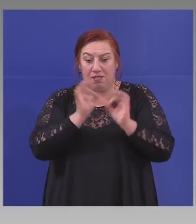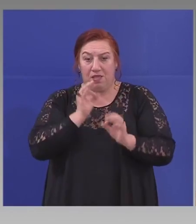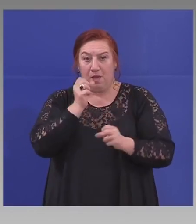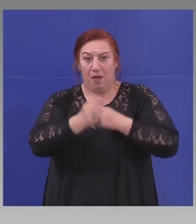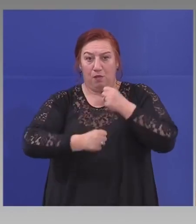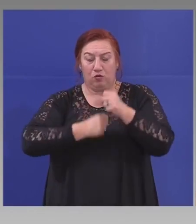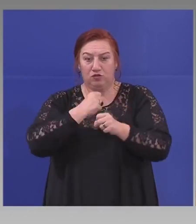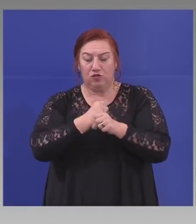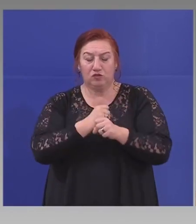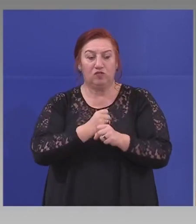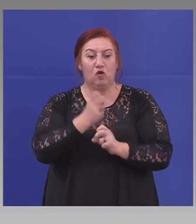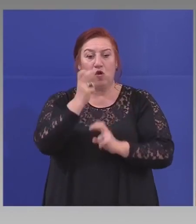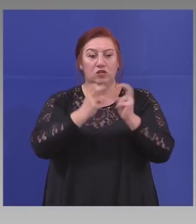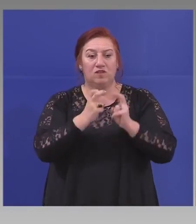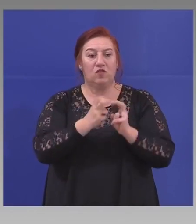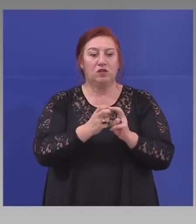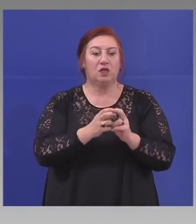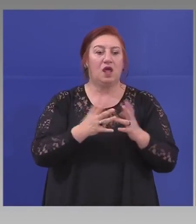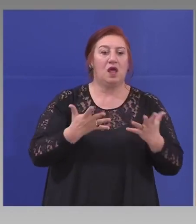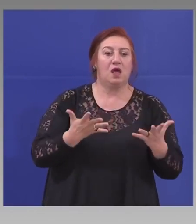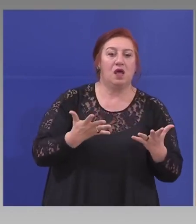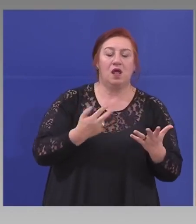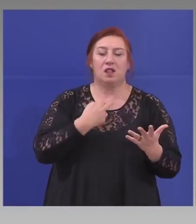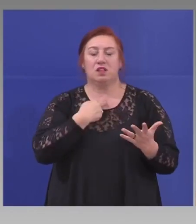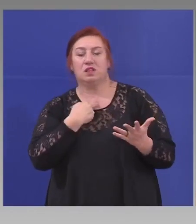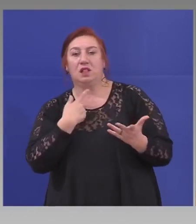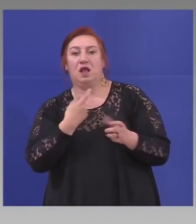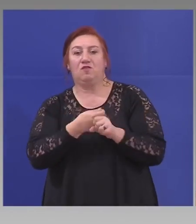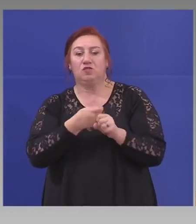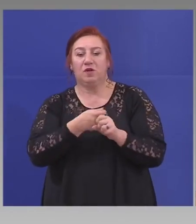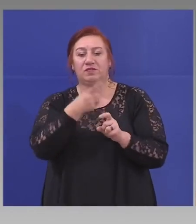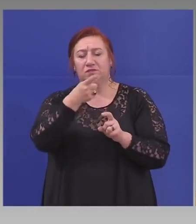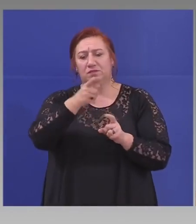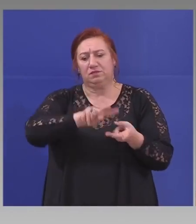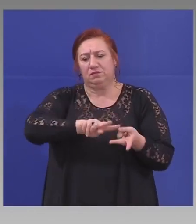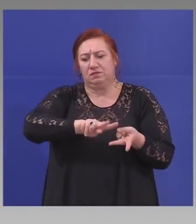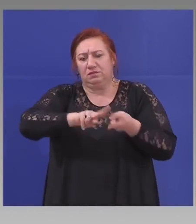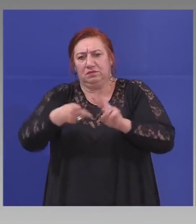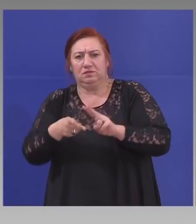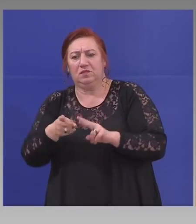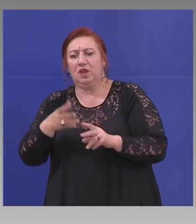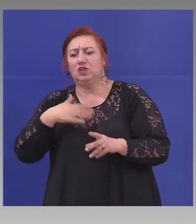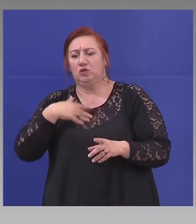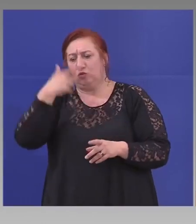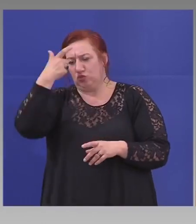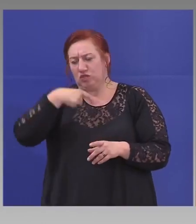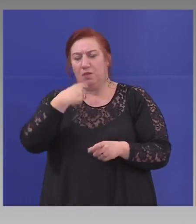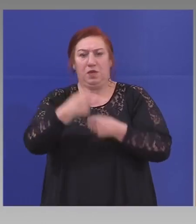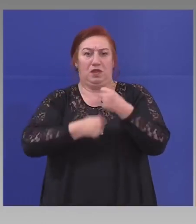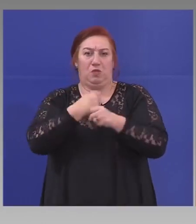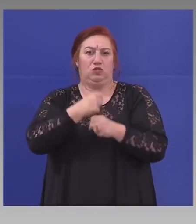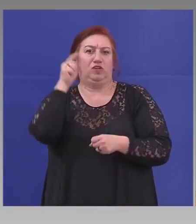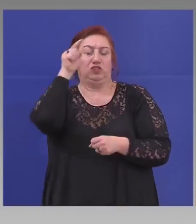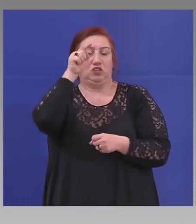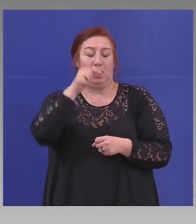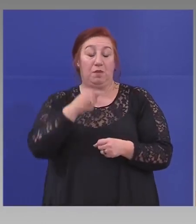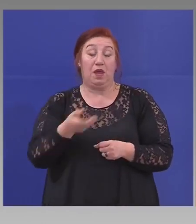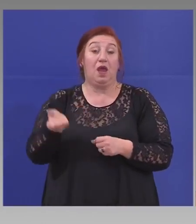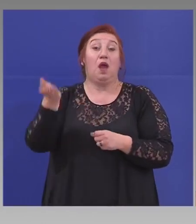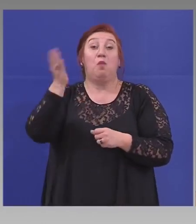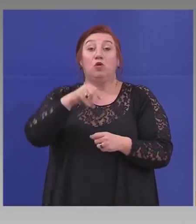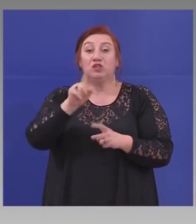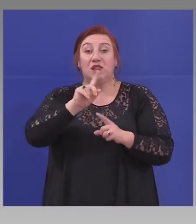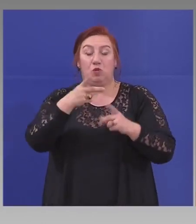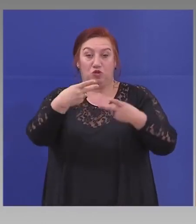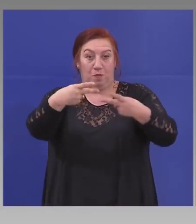други заводи, те бързо ще се реорганизират и ще почнат да си ги произвеждат там. След това не може отново да се